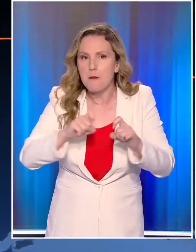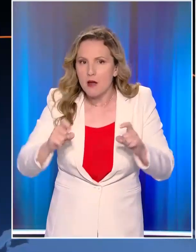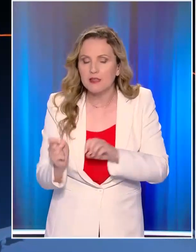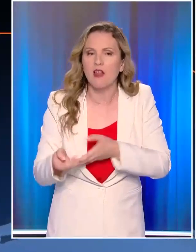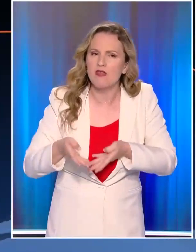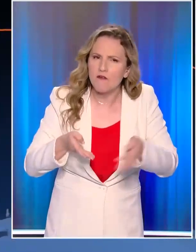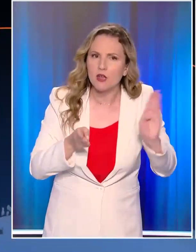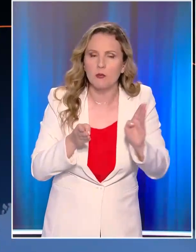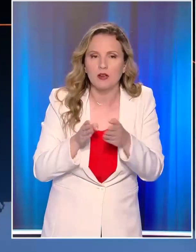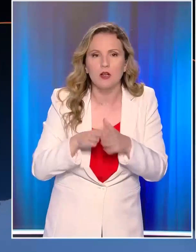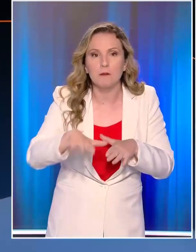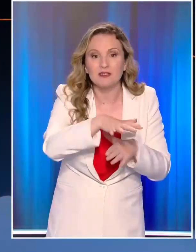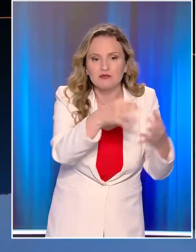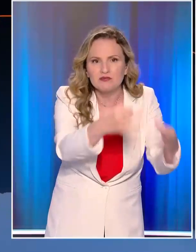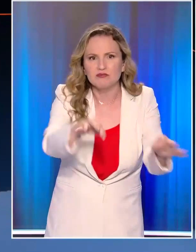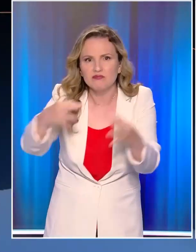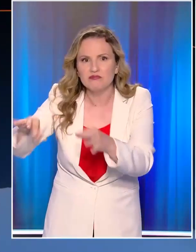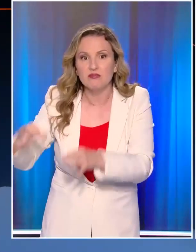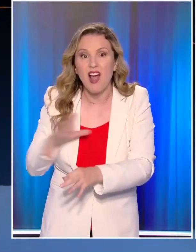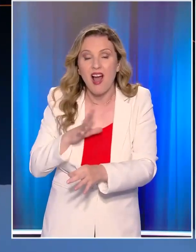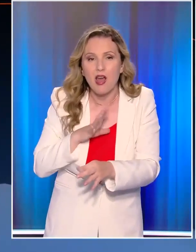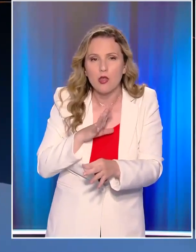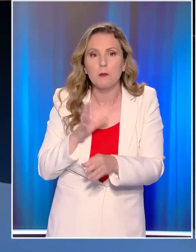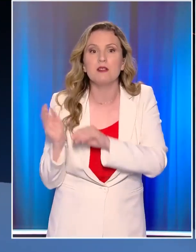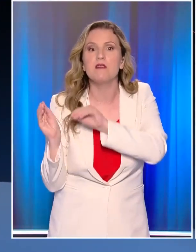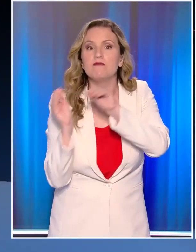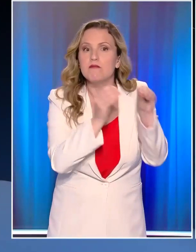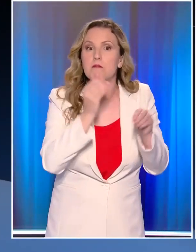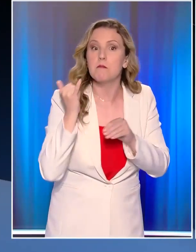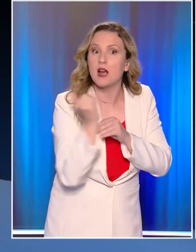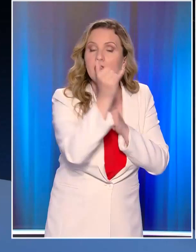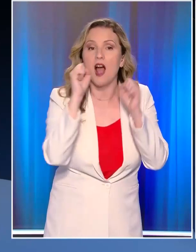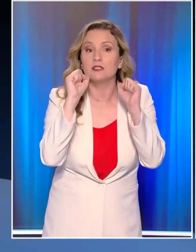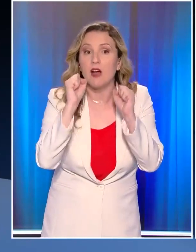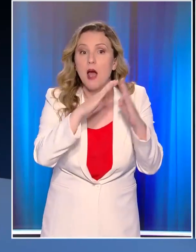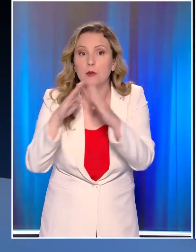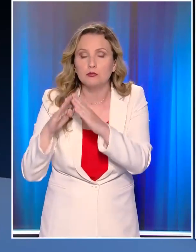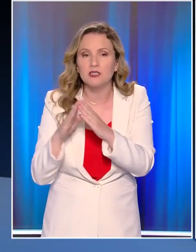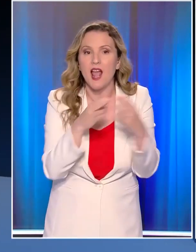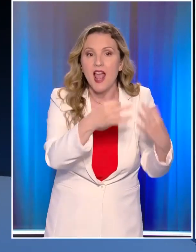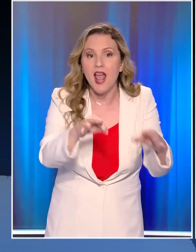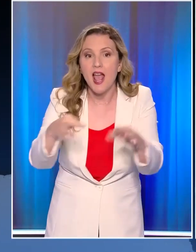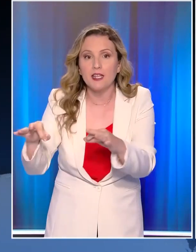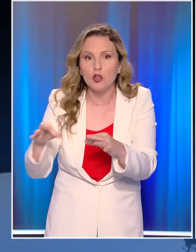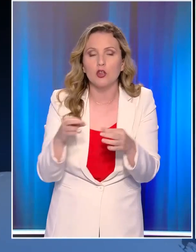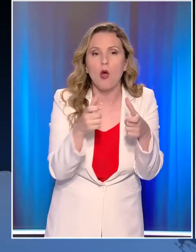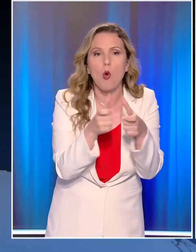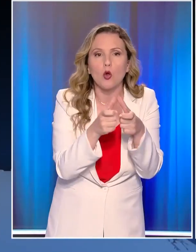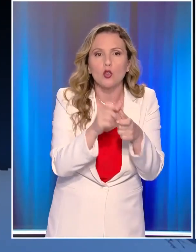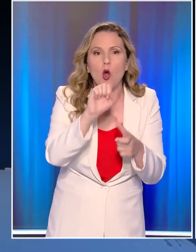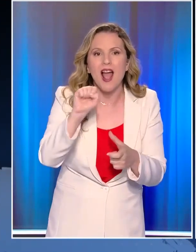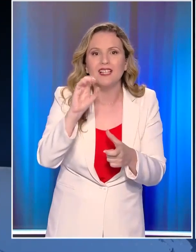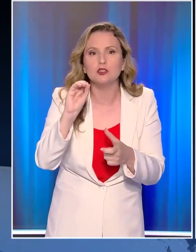εμείς. Ολόκληρες περιοχές εκενώθηκαν με τους κατοίκους να απομακρύνονται για την ασφάλειά τους από τα σπίτια τους. Εκενώθηκαν επίσης τα παιδικά χωριά SOS και ένα